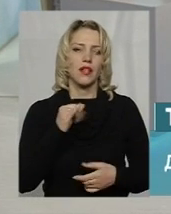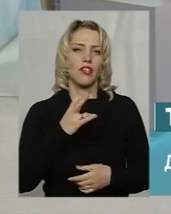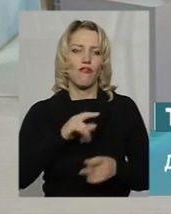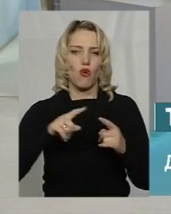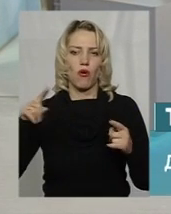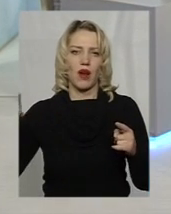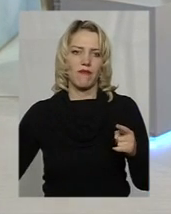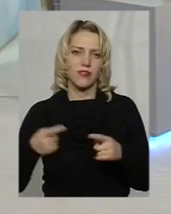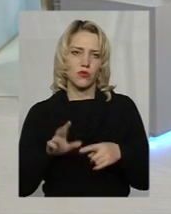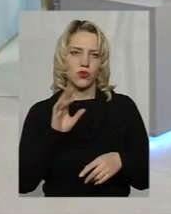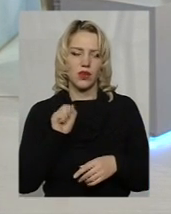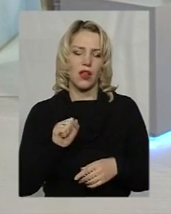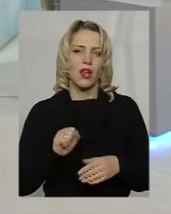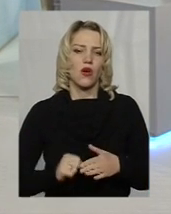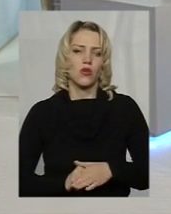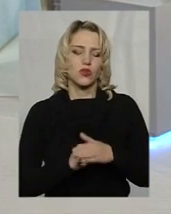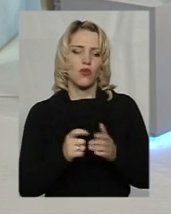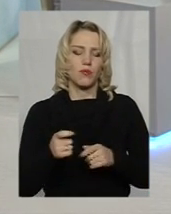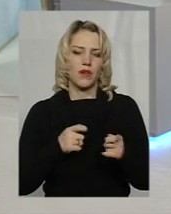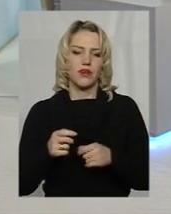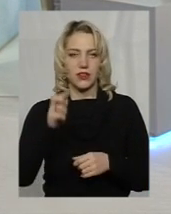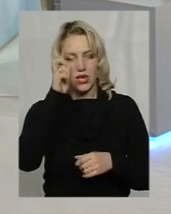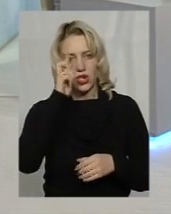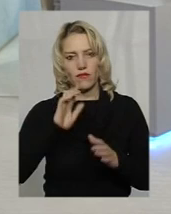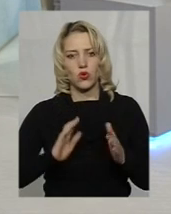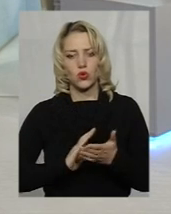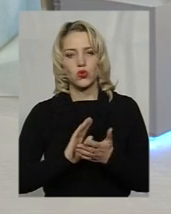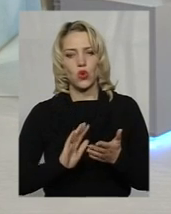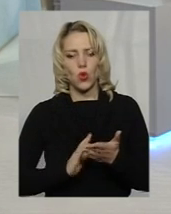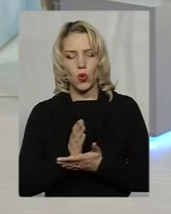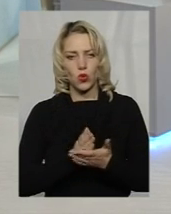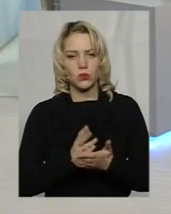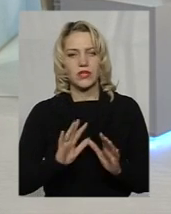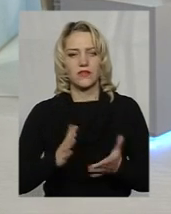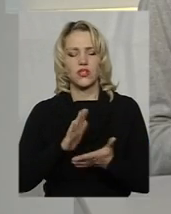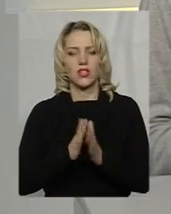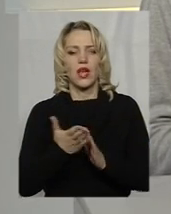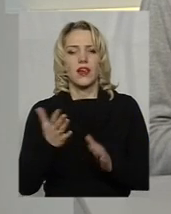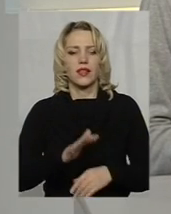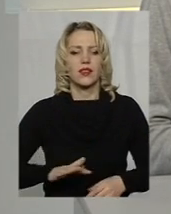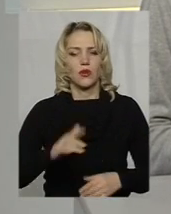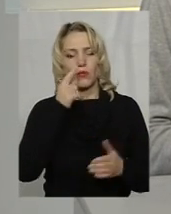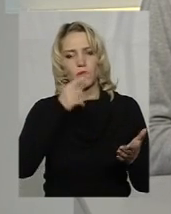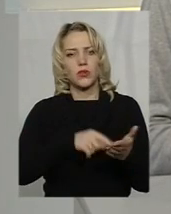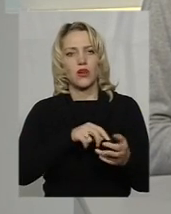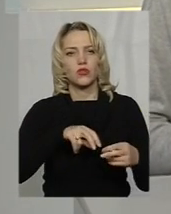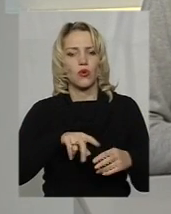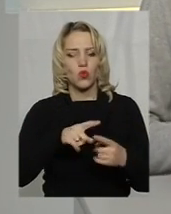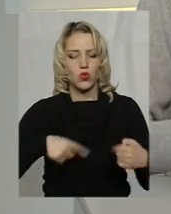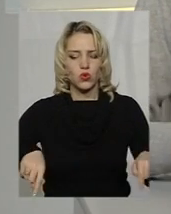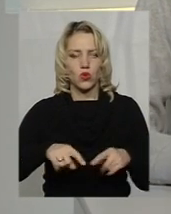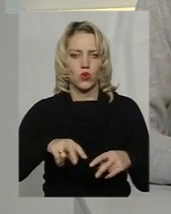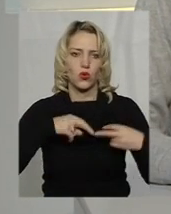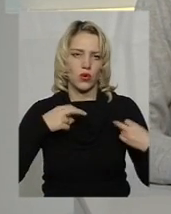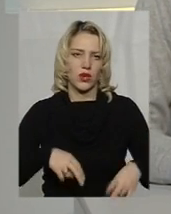основі управління Державної служби з надзвичайних ситуацій про те, які території опиняються в зоні ризику в разі аварії на